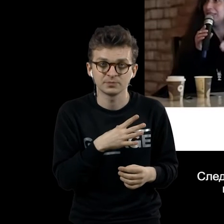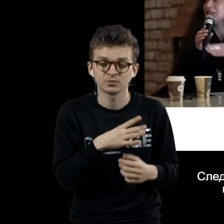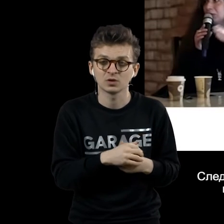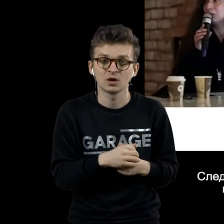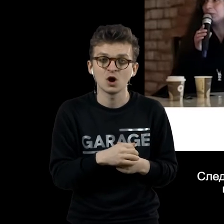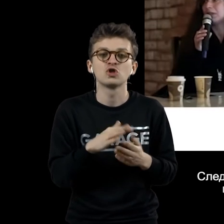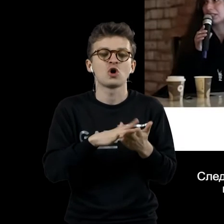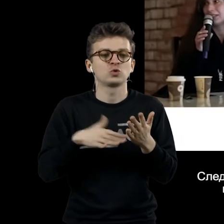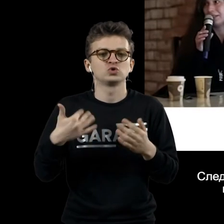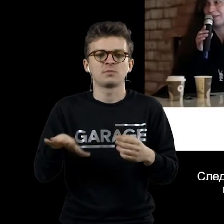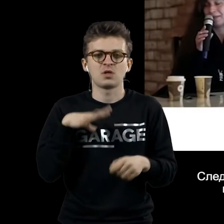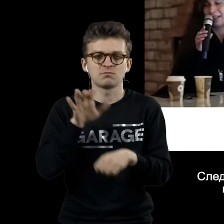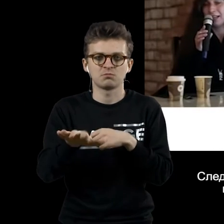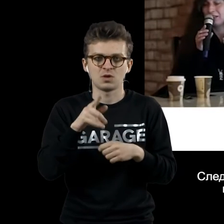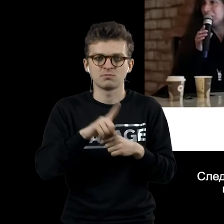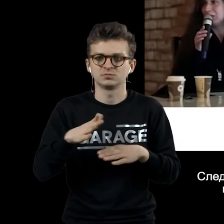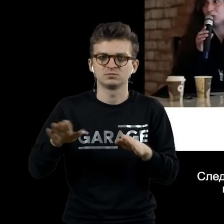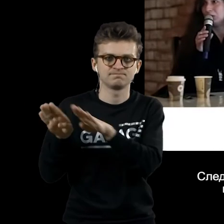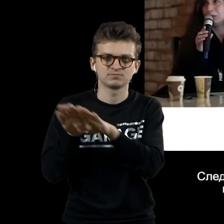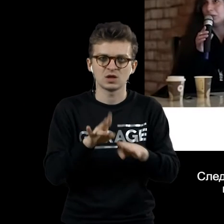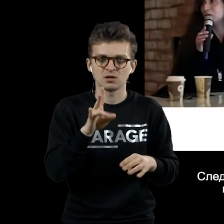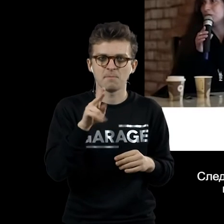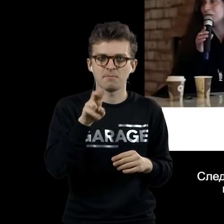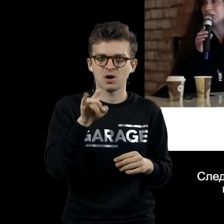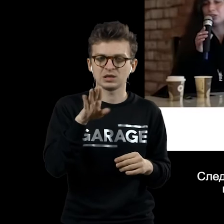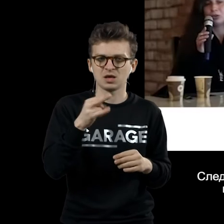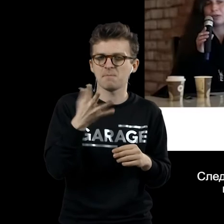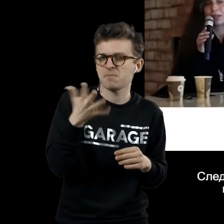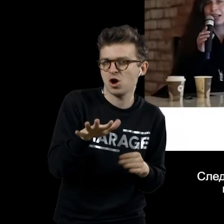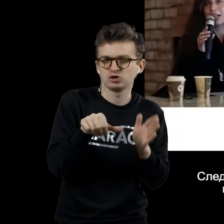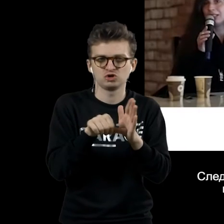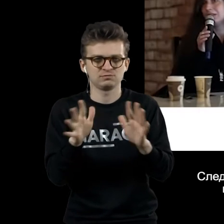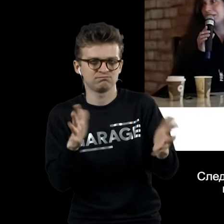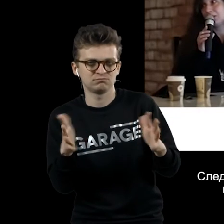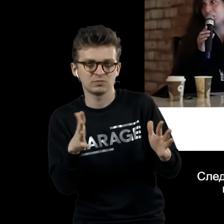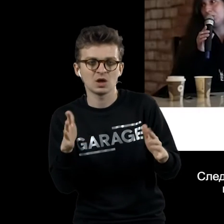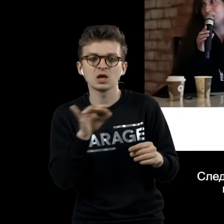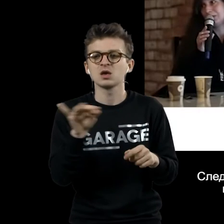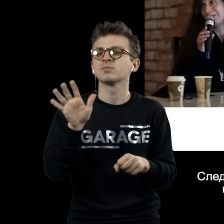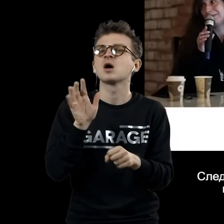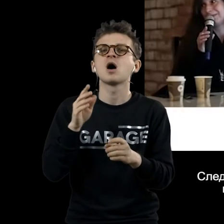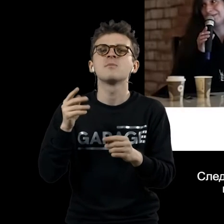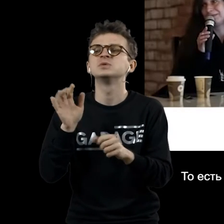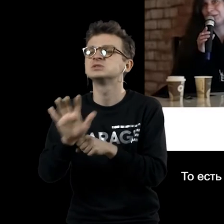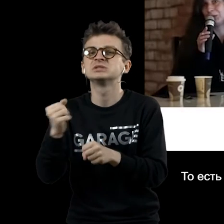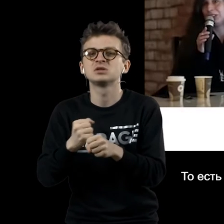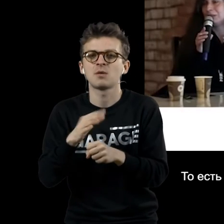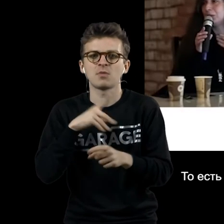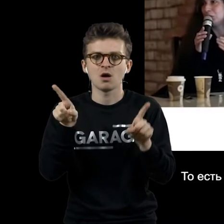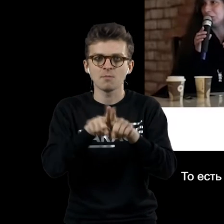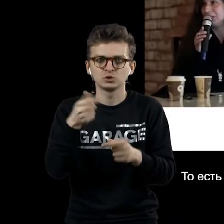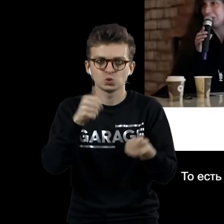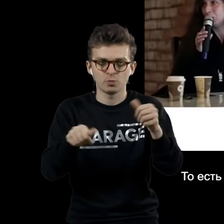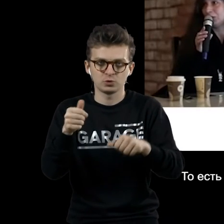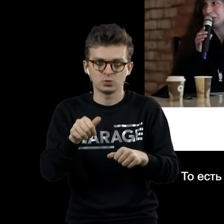дальше была уже партия. Там сколько-то их, пять штук было, шесть штук. Отливалась как скульптура. То есть у нас